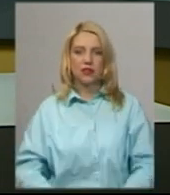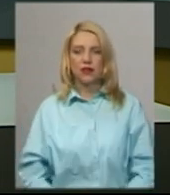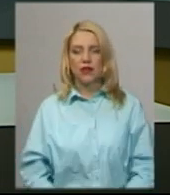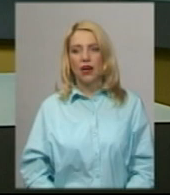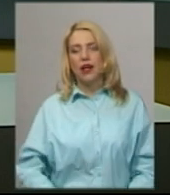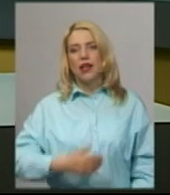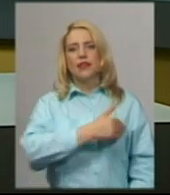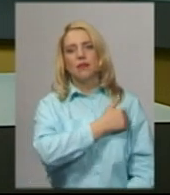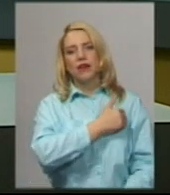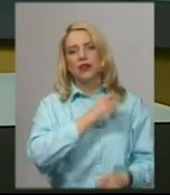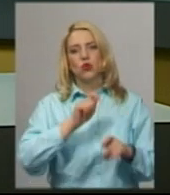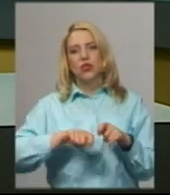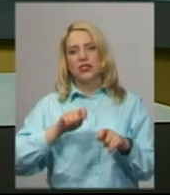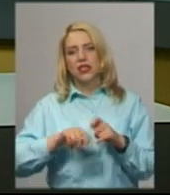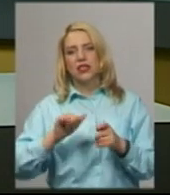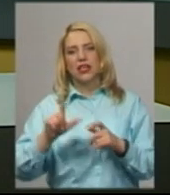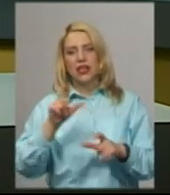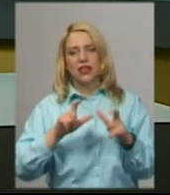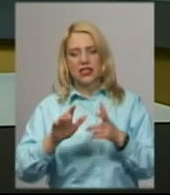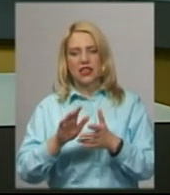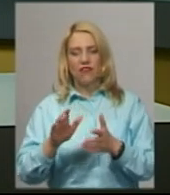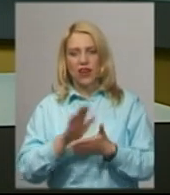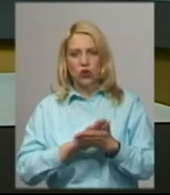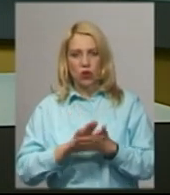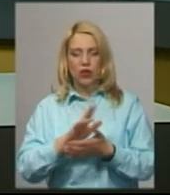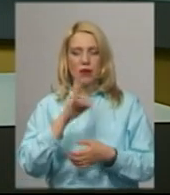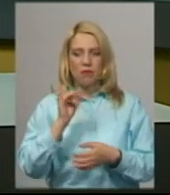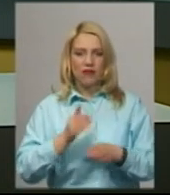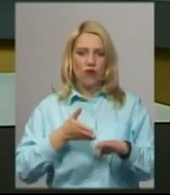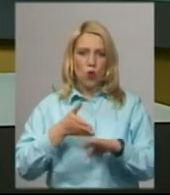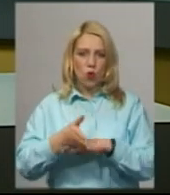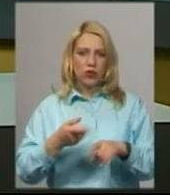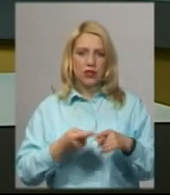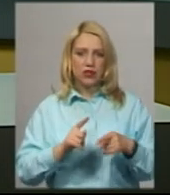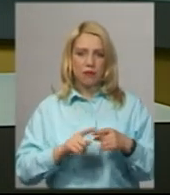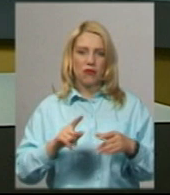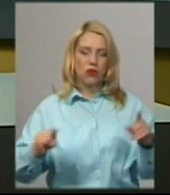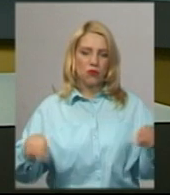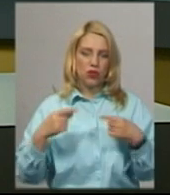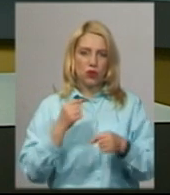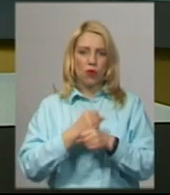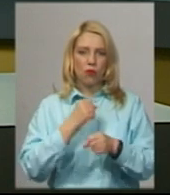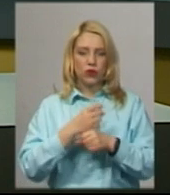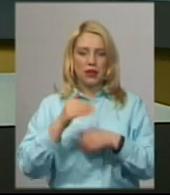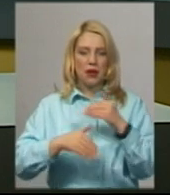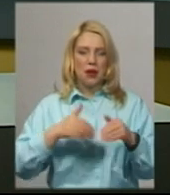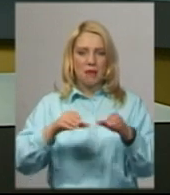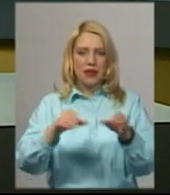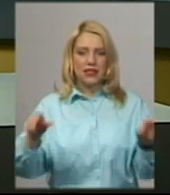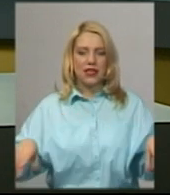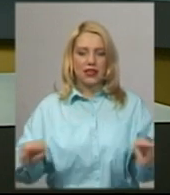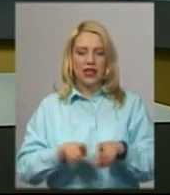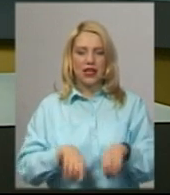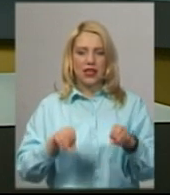Температурний скринінг та дезінфектори при вході. На Хмельниччині відновили роботу басейни. Таке рішення ухвалили на засіданні